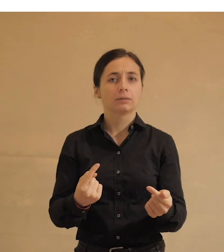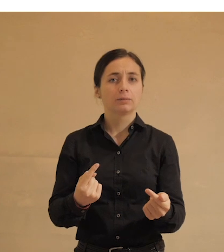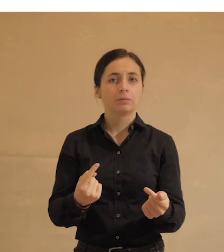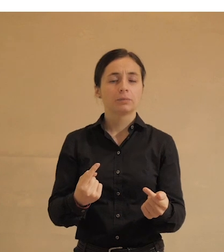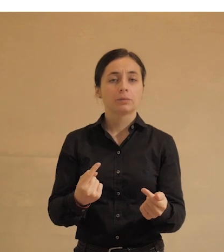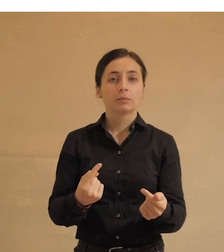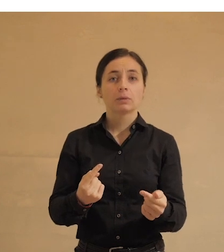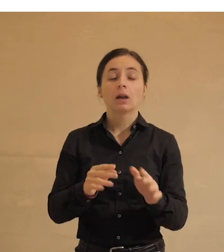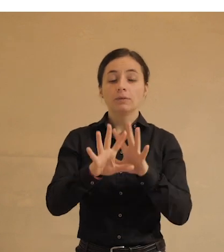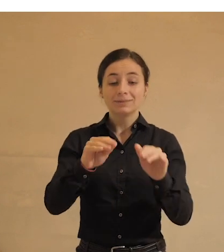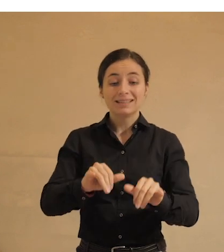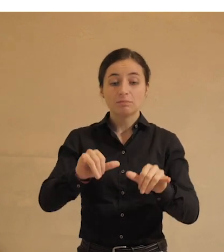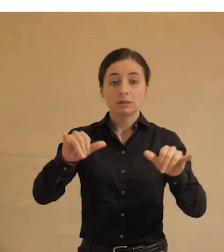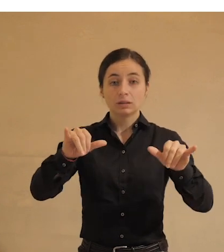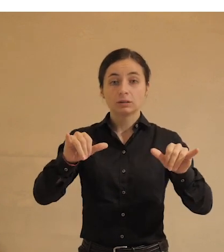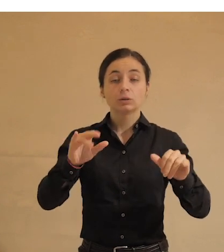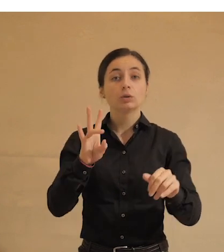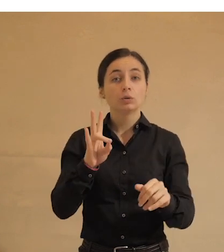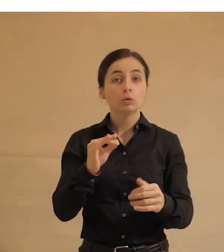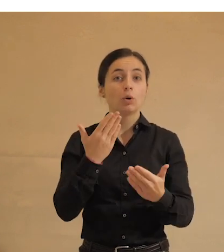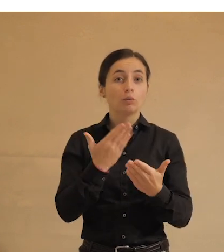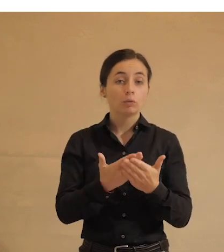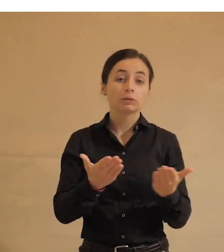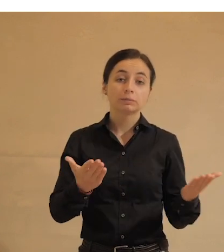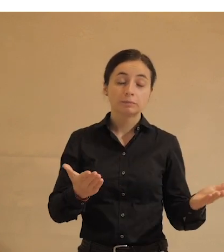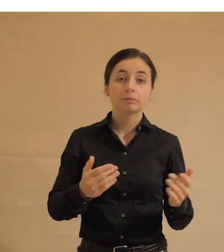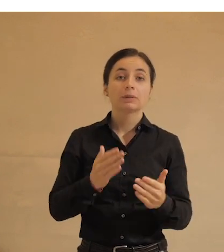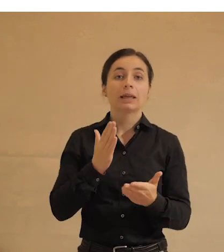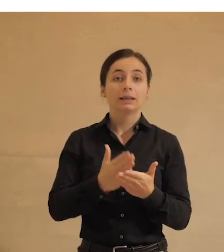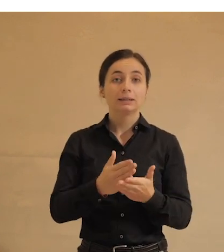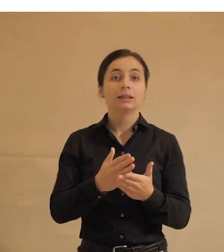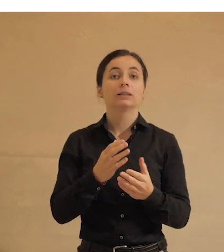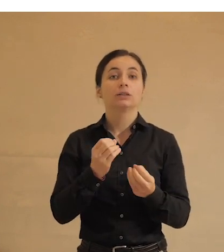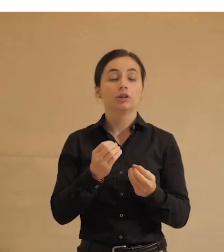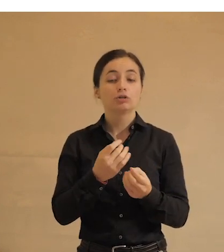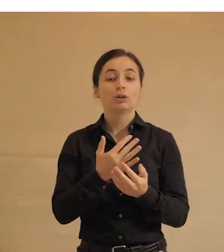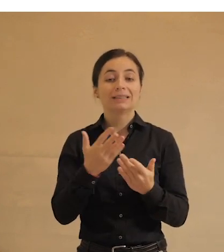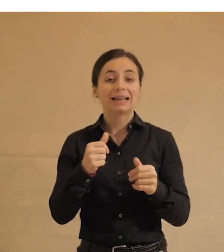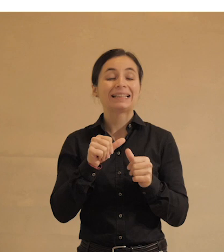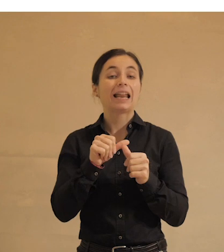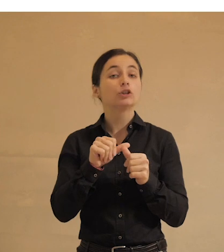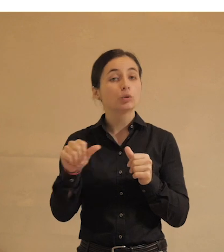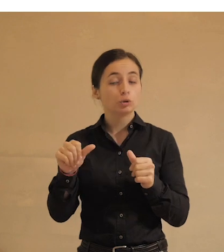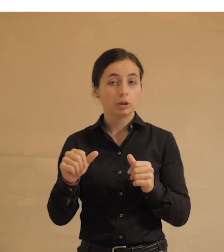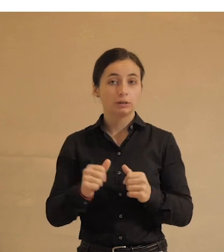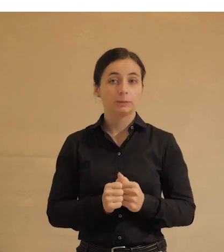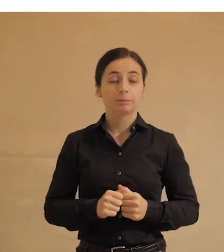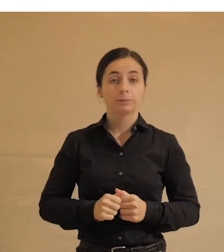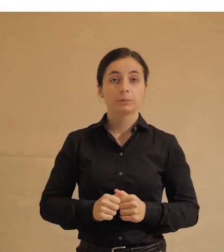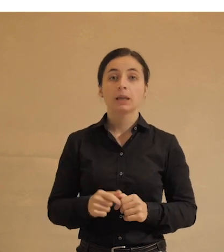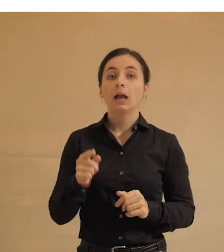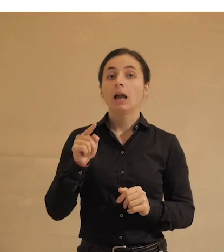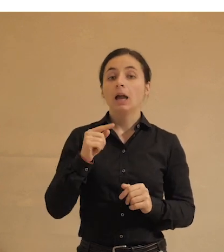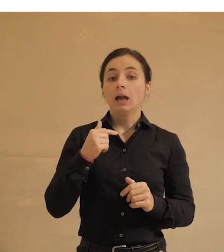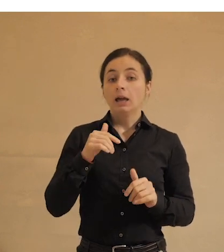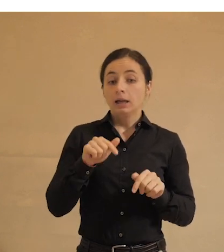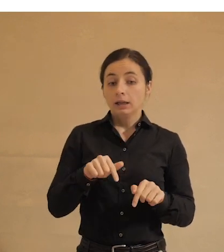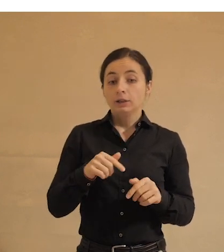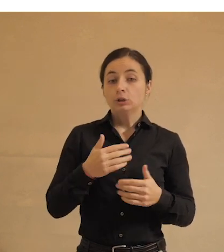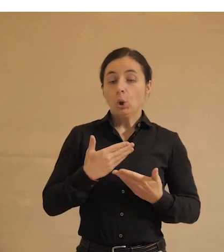мироеды, все подросли. Ну, вот, да, есть еще, есть некоторые исключения. Значит, это у нас,